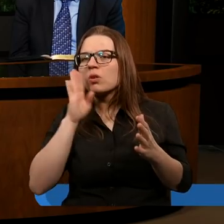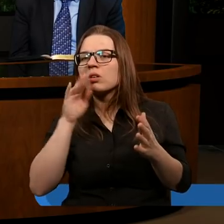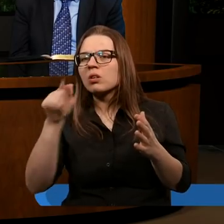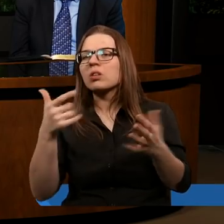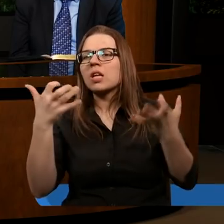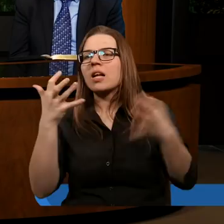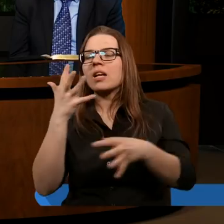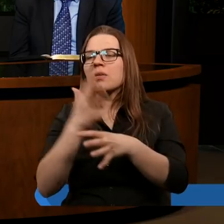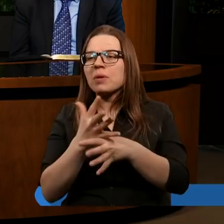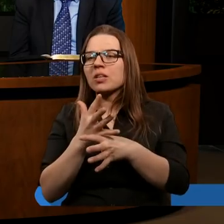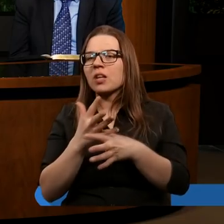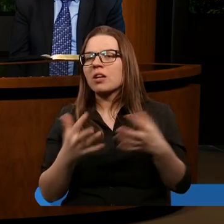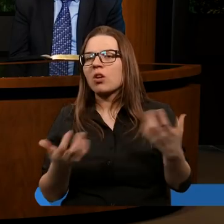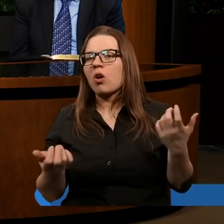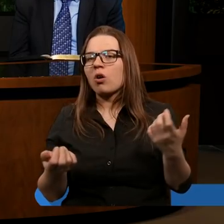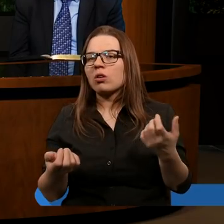650.